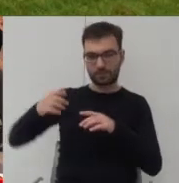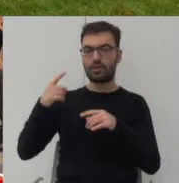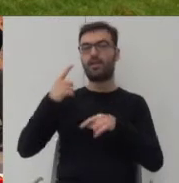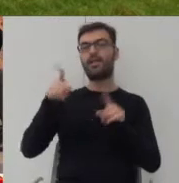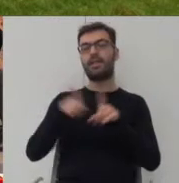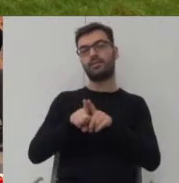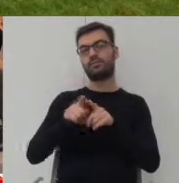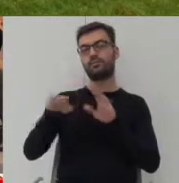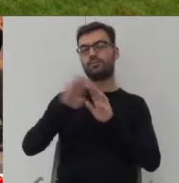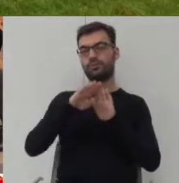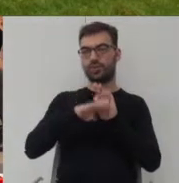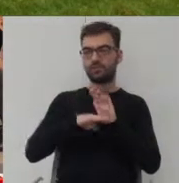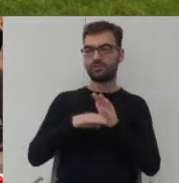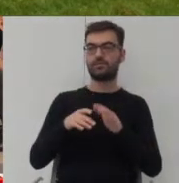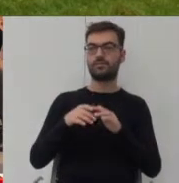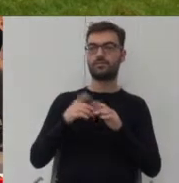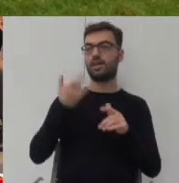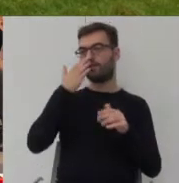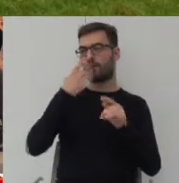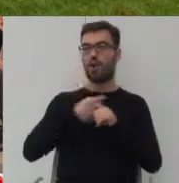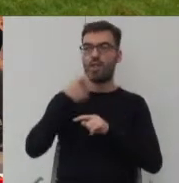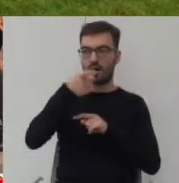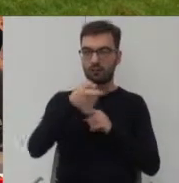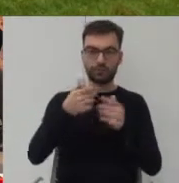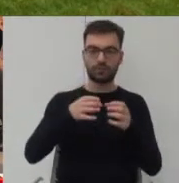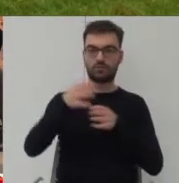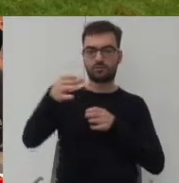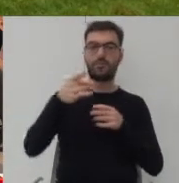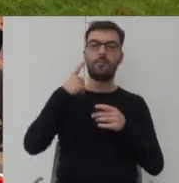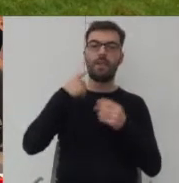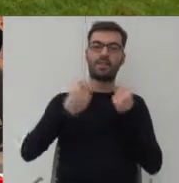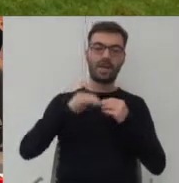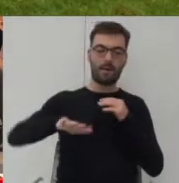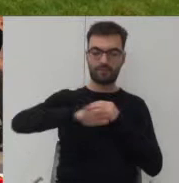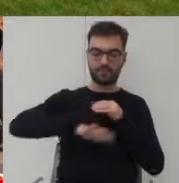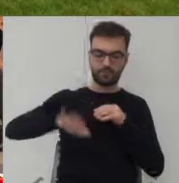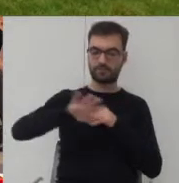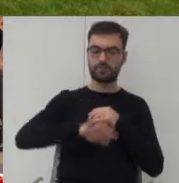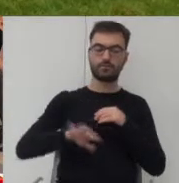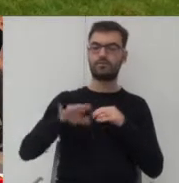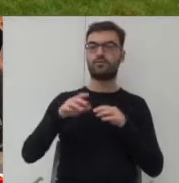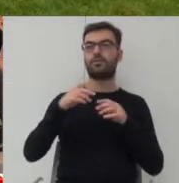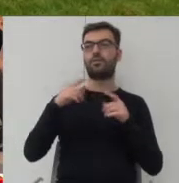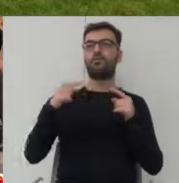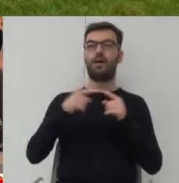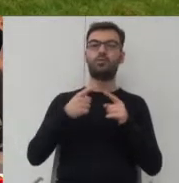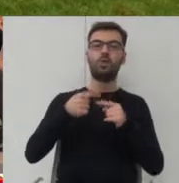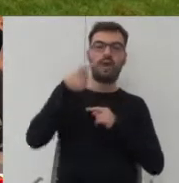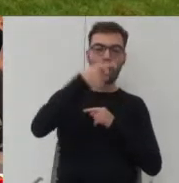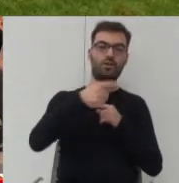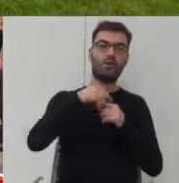regulującymi na przykład odległość placów zabaw od okien pomieszczeń mieszkalnych, od